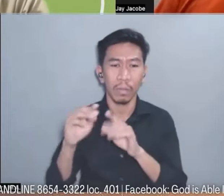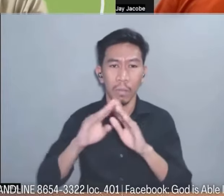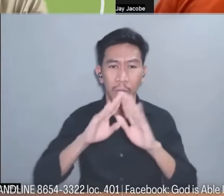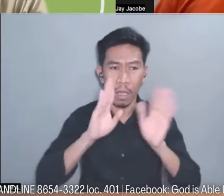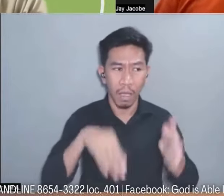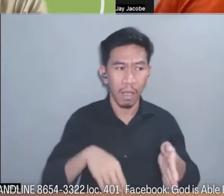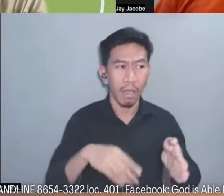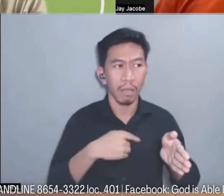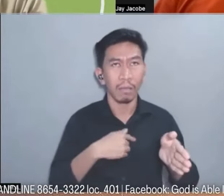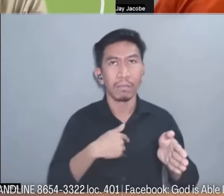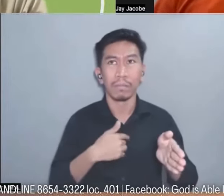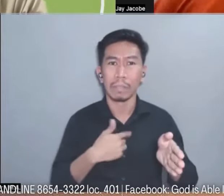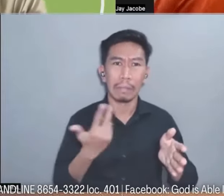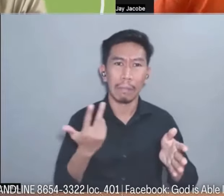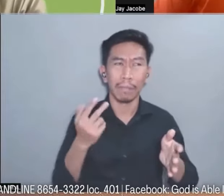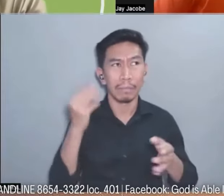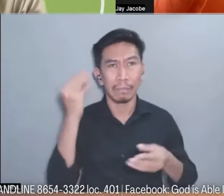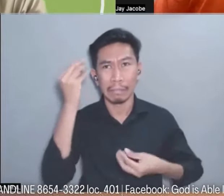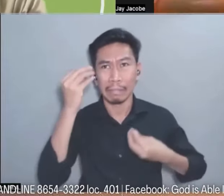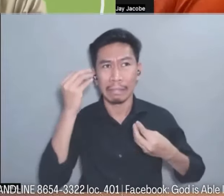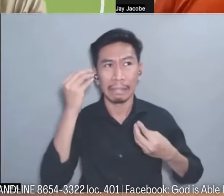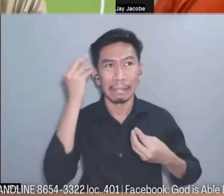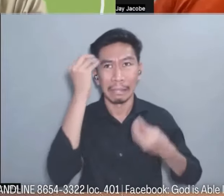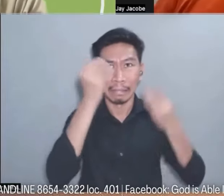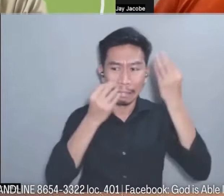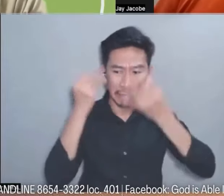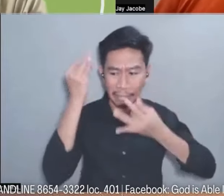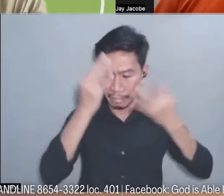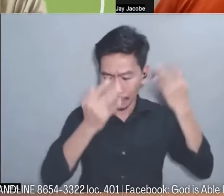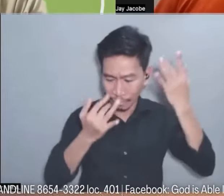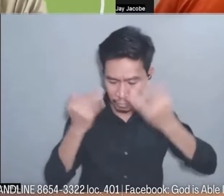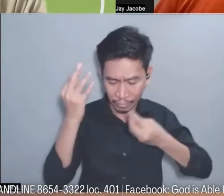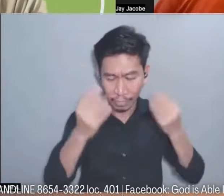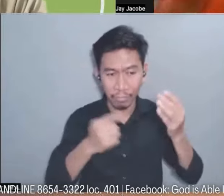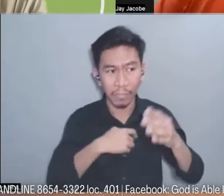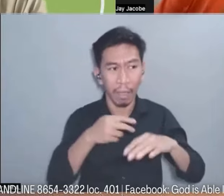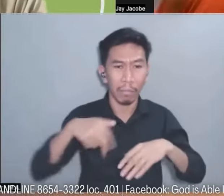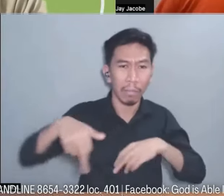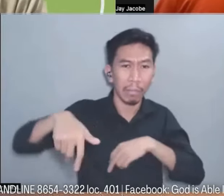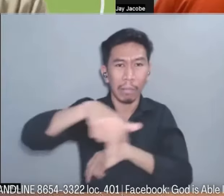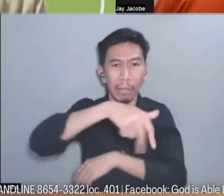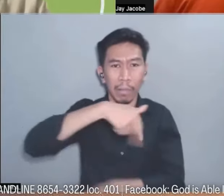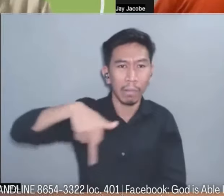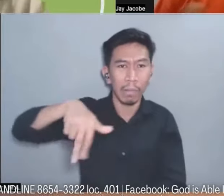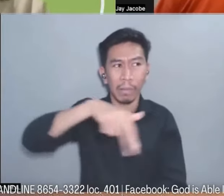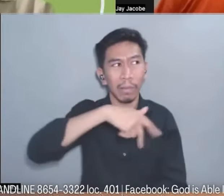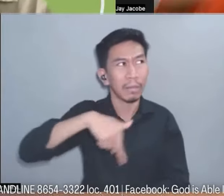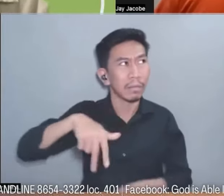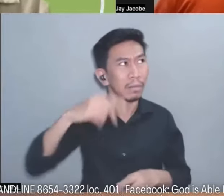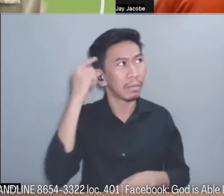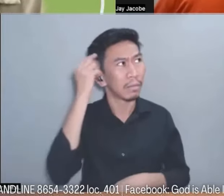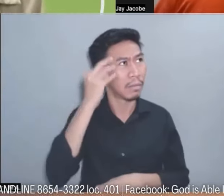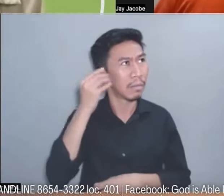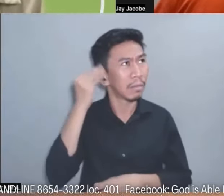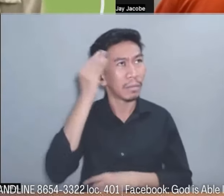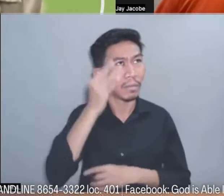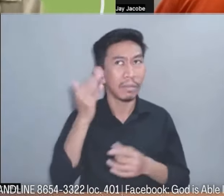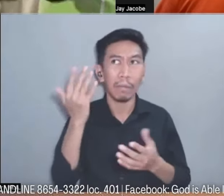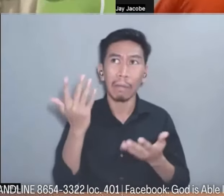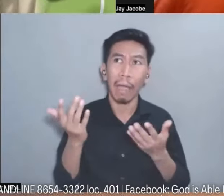ganito gagawin ko hindi ako pala hindi ako mapakali sa isang upuan so siyempre maglalakad baka magkaroon ng problema